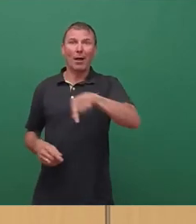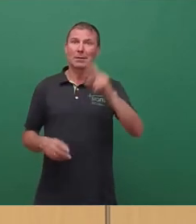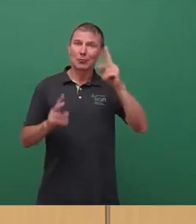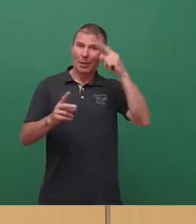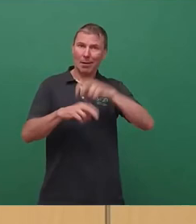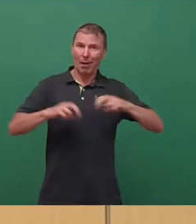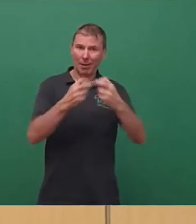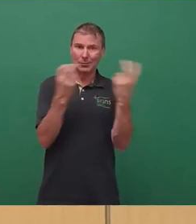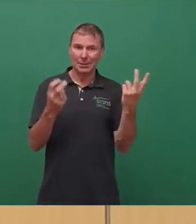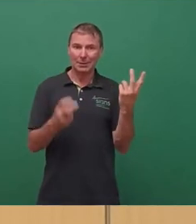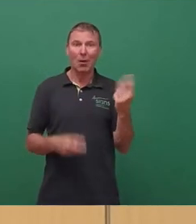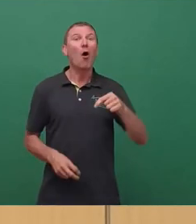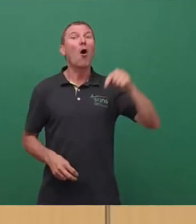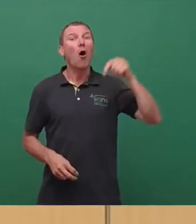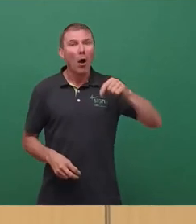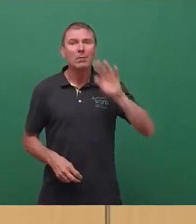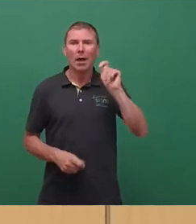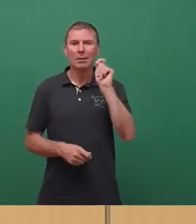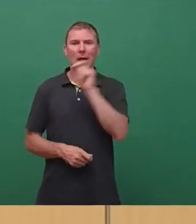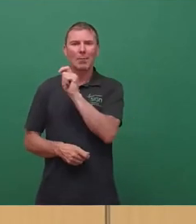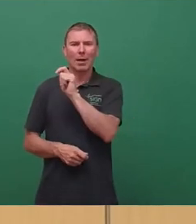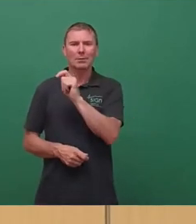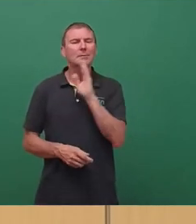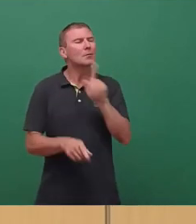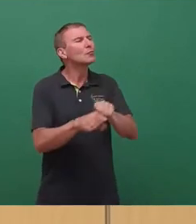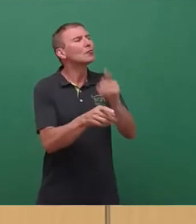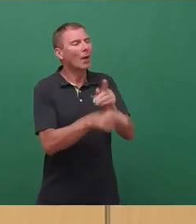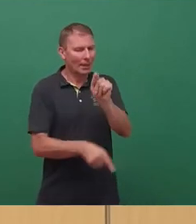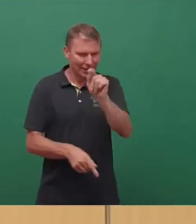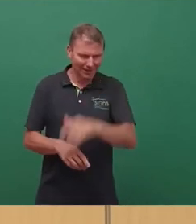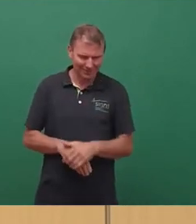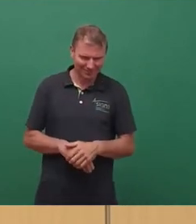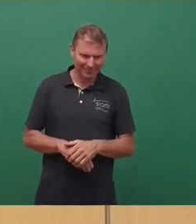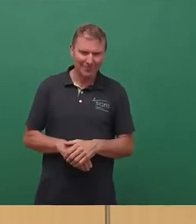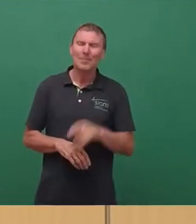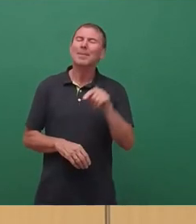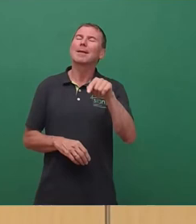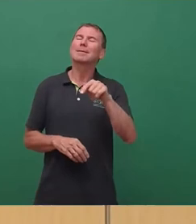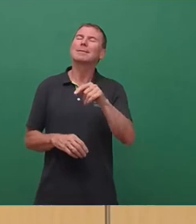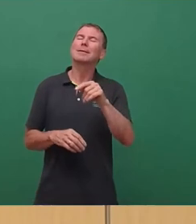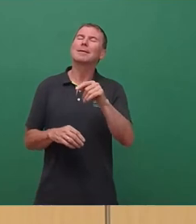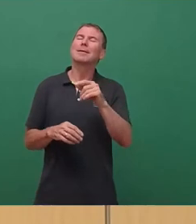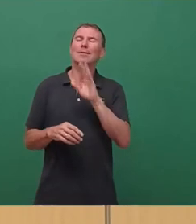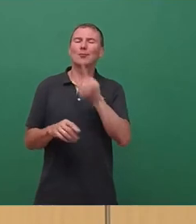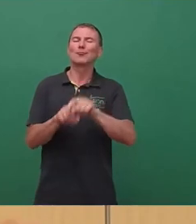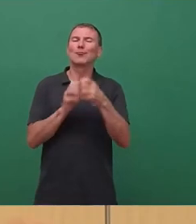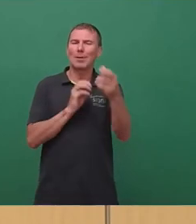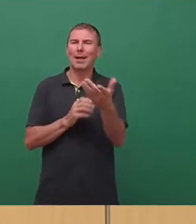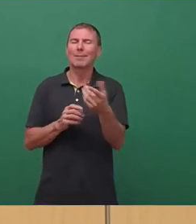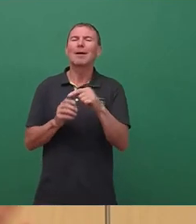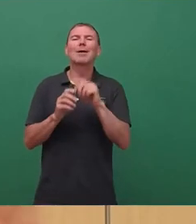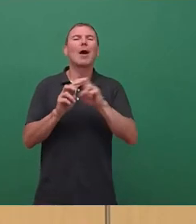zog es ihn nach der Pause einig auf Schloss Eckberg, denn dort gab es wenigstens